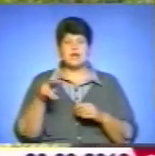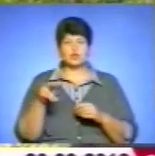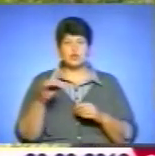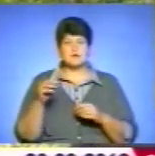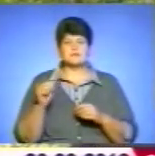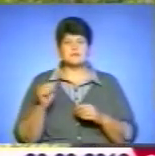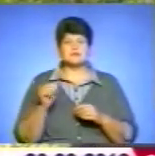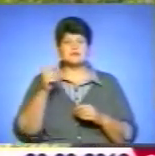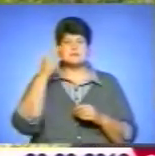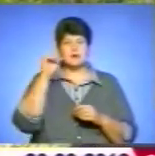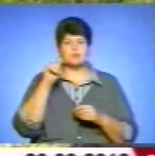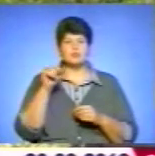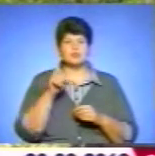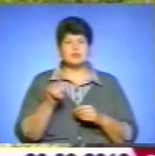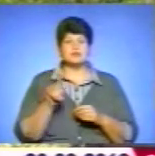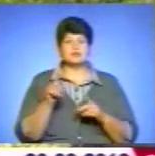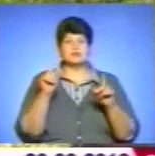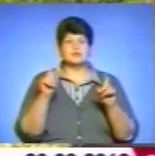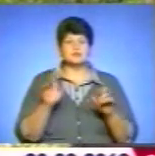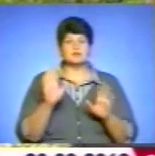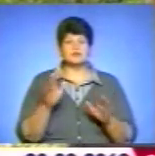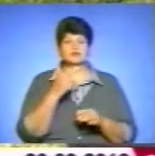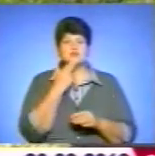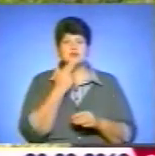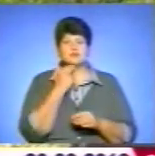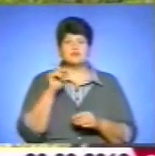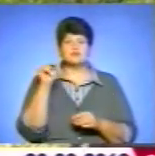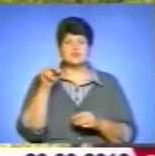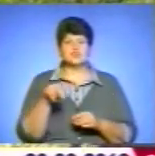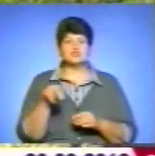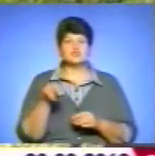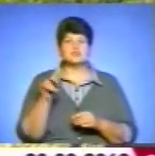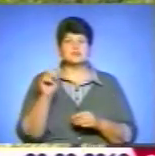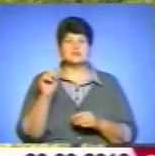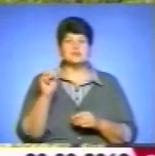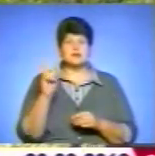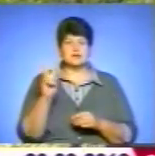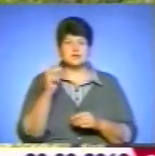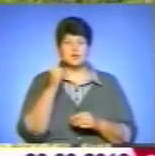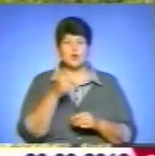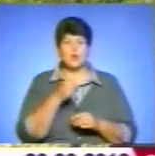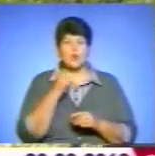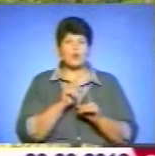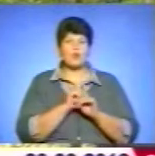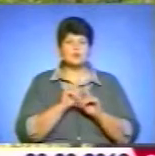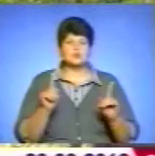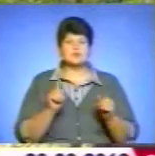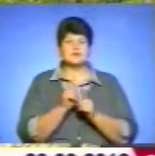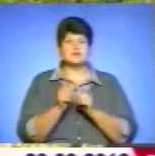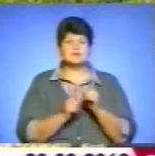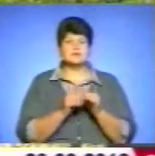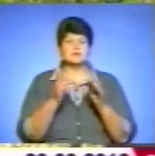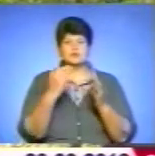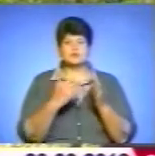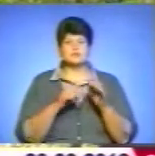Знаємо про те, що тестування відбудеться в червні 2013 року. Особливих змін процедур